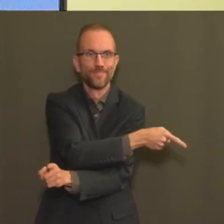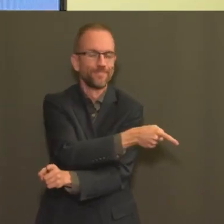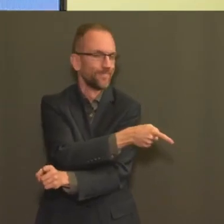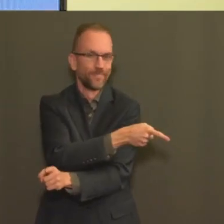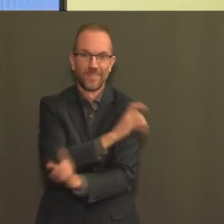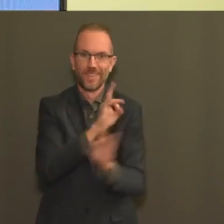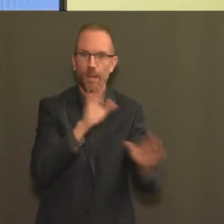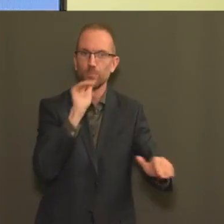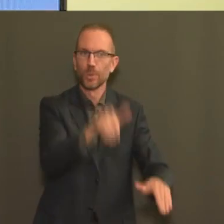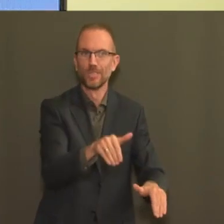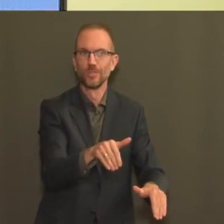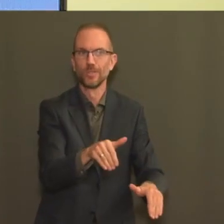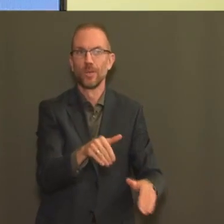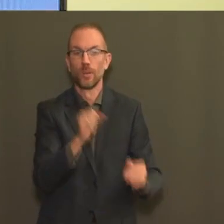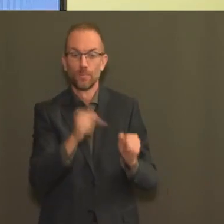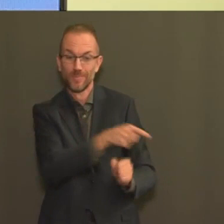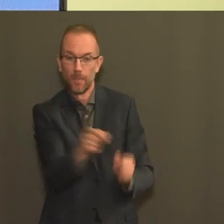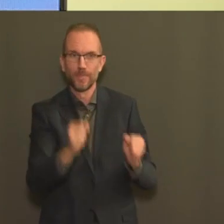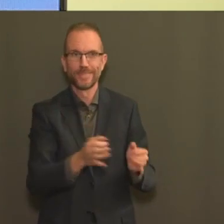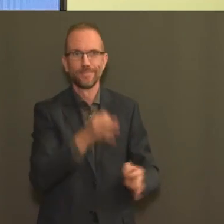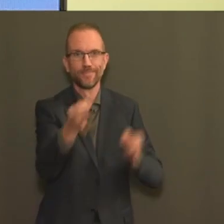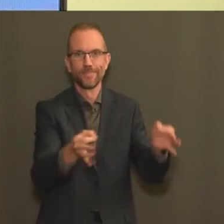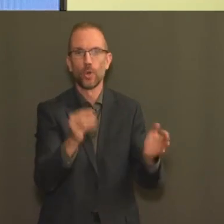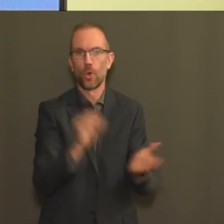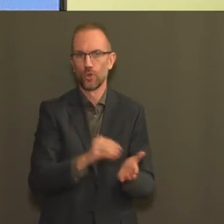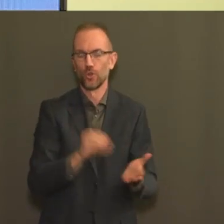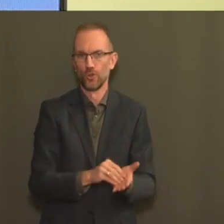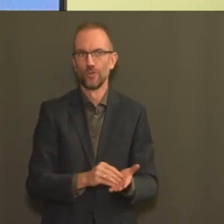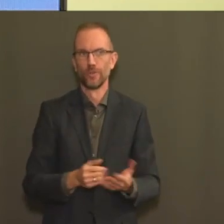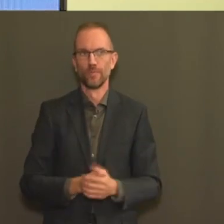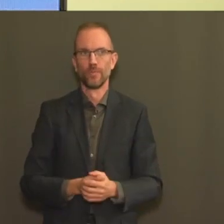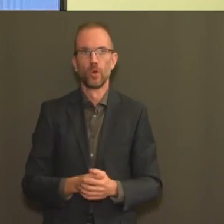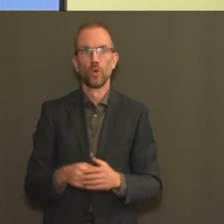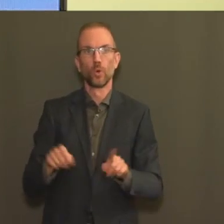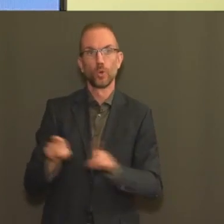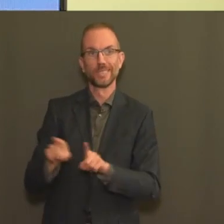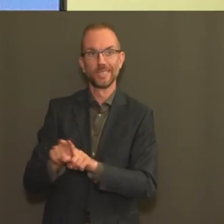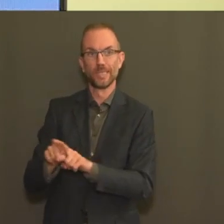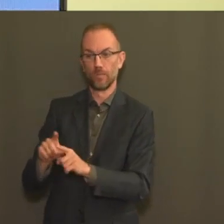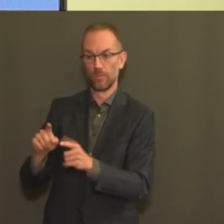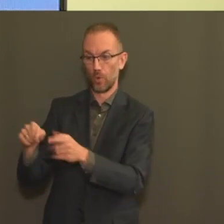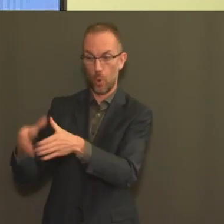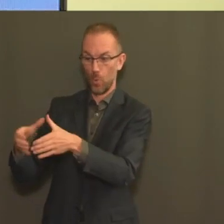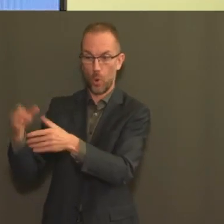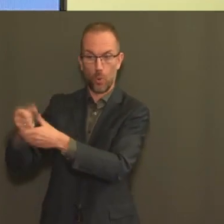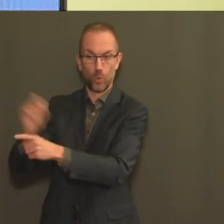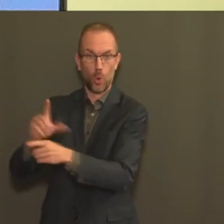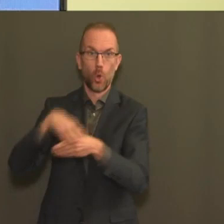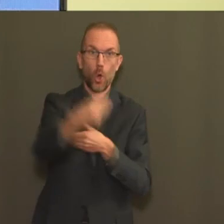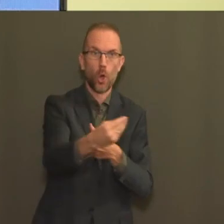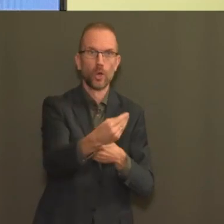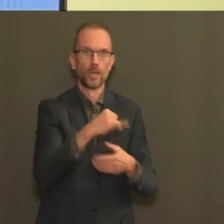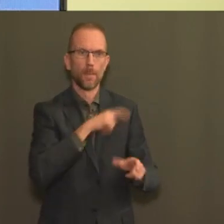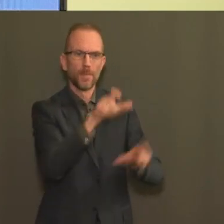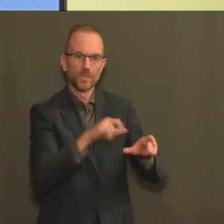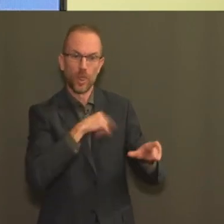Et il reste, dans la population qui n'est pas dans les maisons de repos, un énorme nombre de personnes qui sont potentiellement à risque